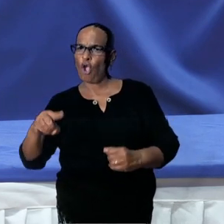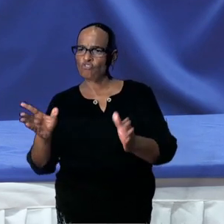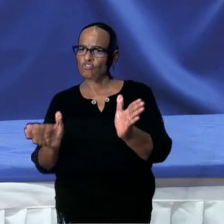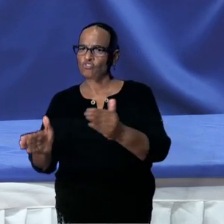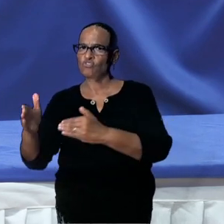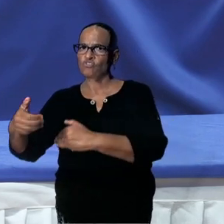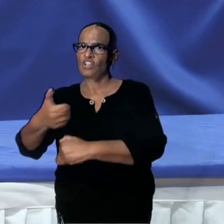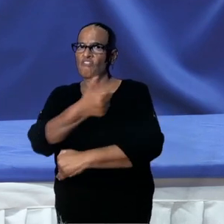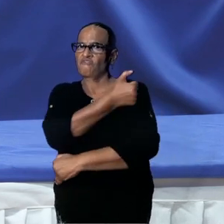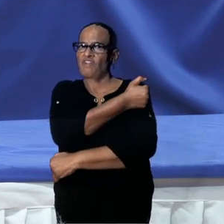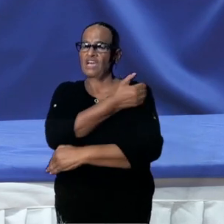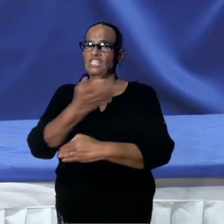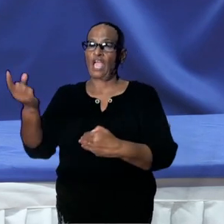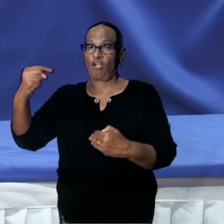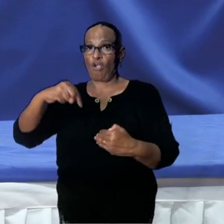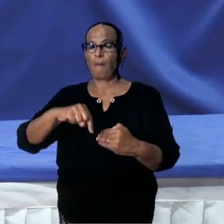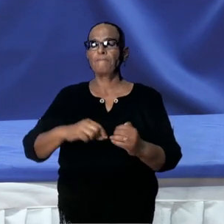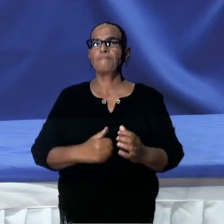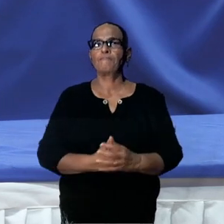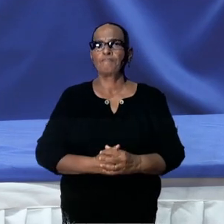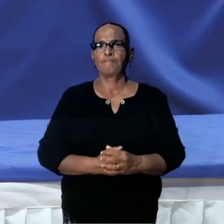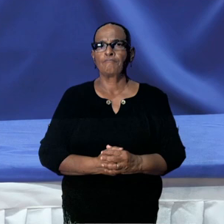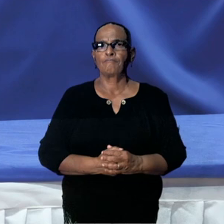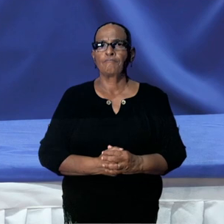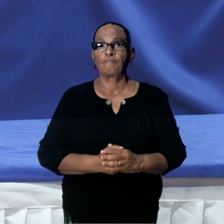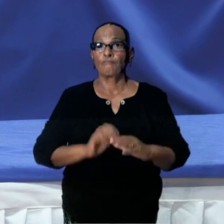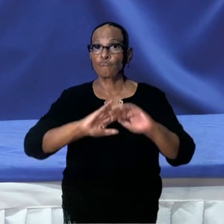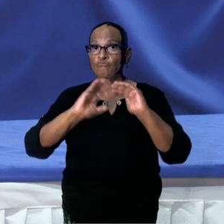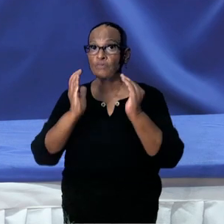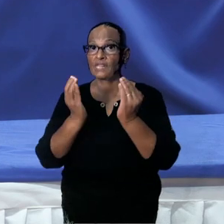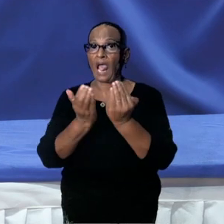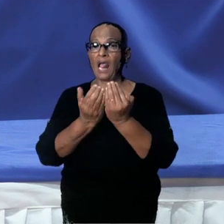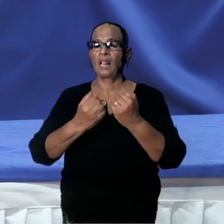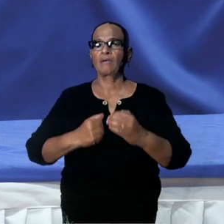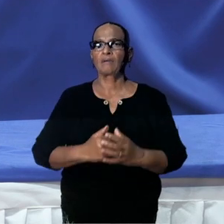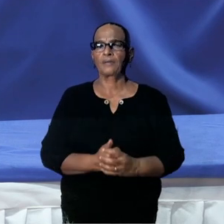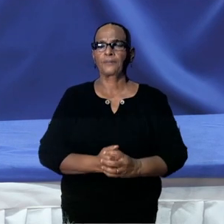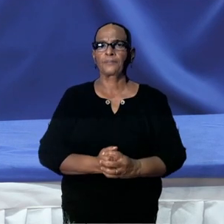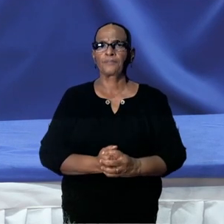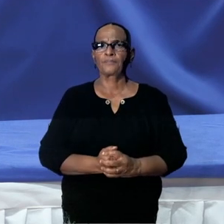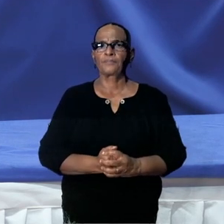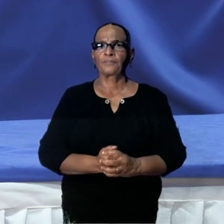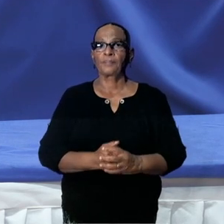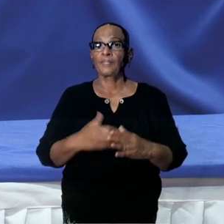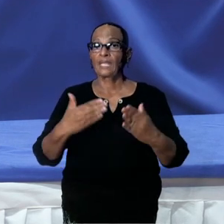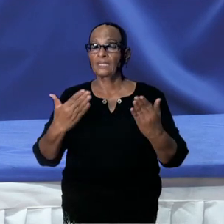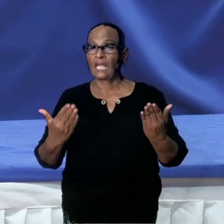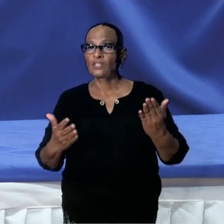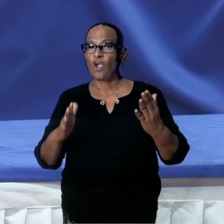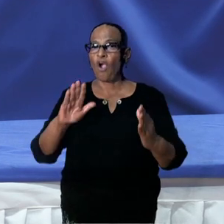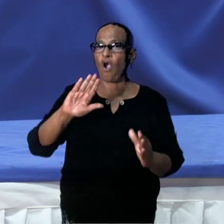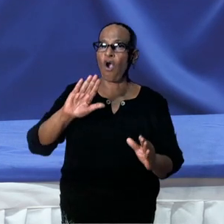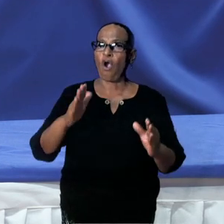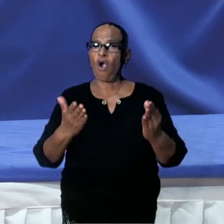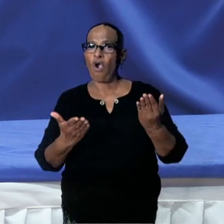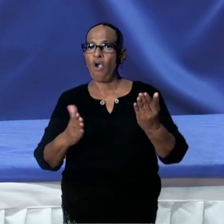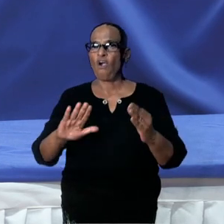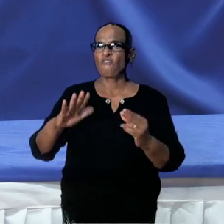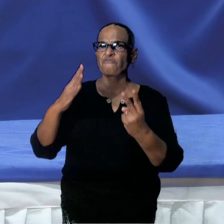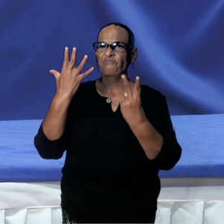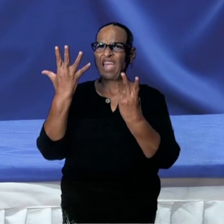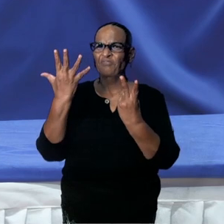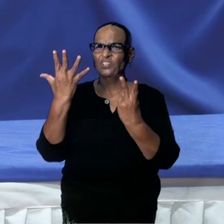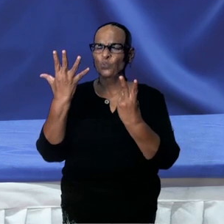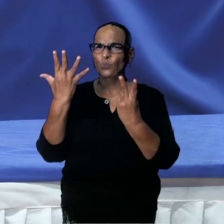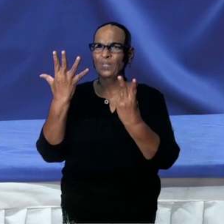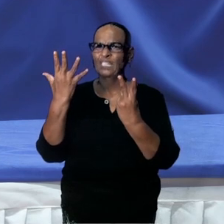totaal. En dat komt overeen met 25.000